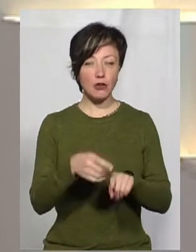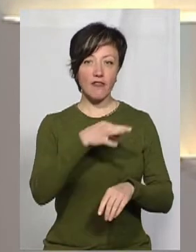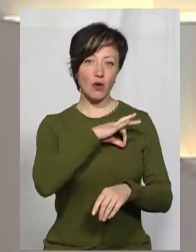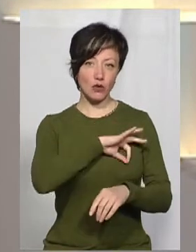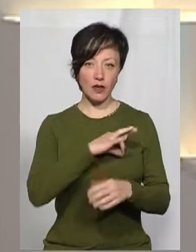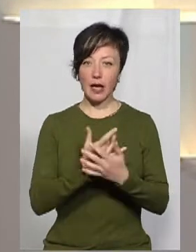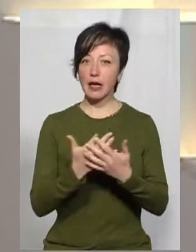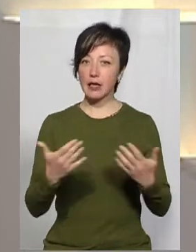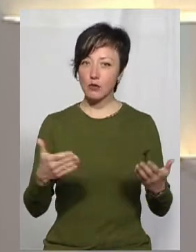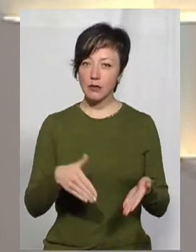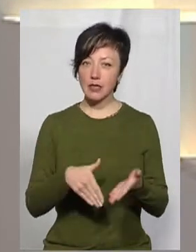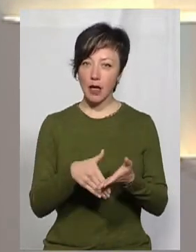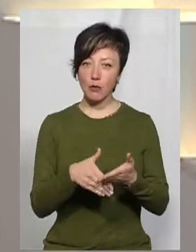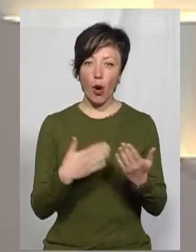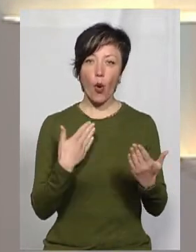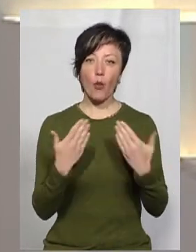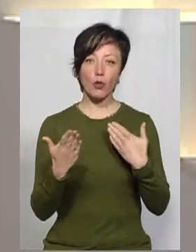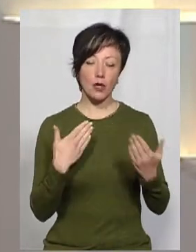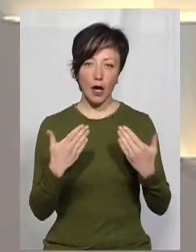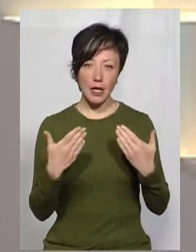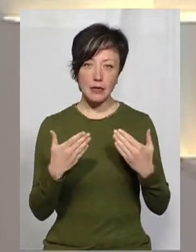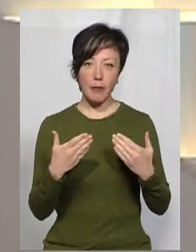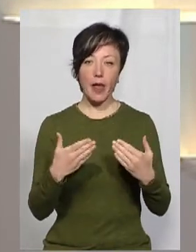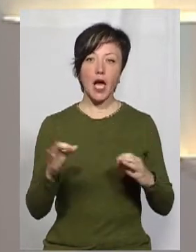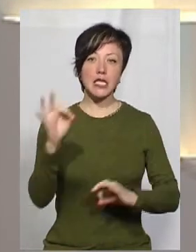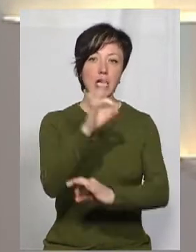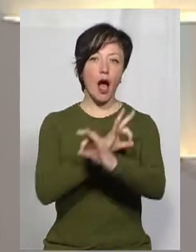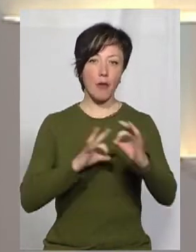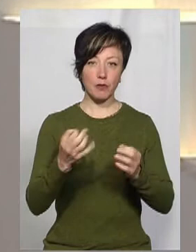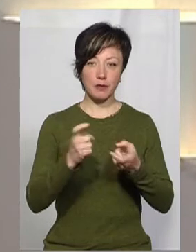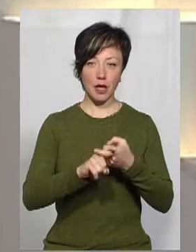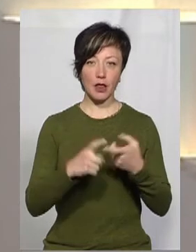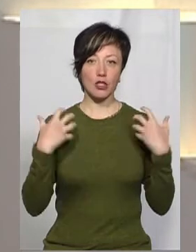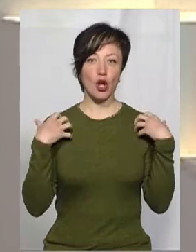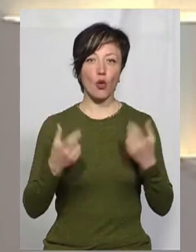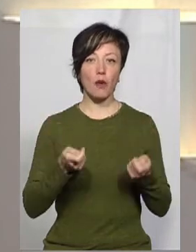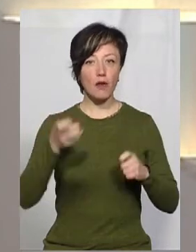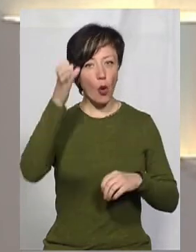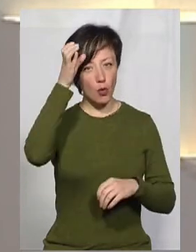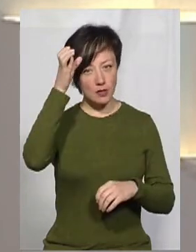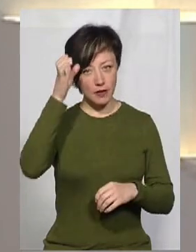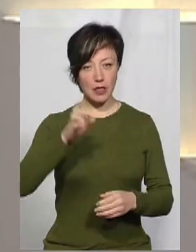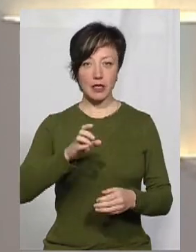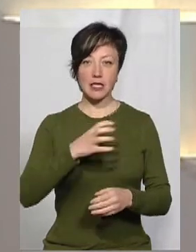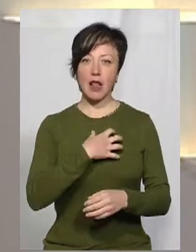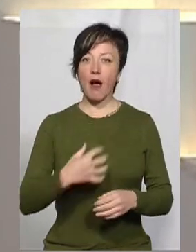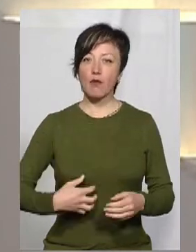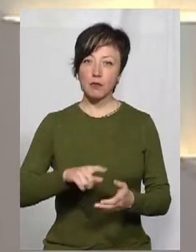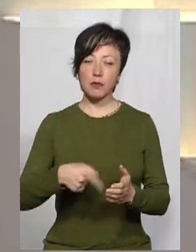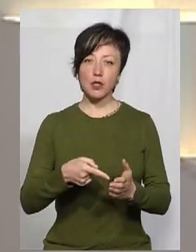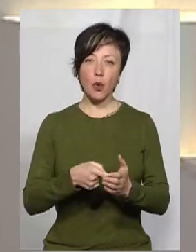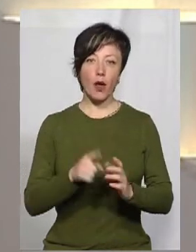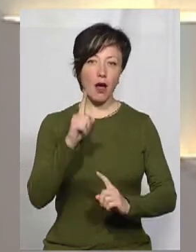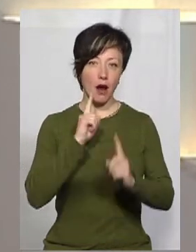використовуючи різні засоби комунікації. Скайпом з'являємося із начальницею управління освіти Славуцької